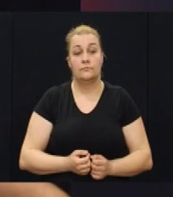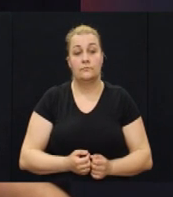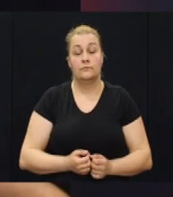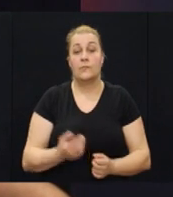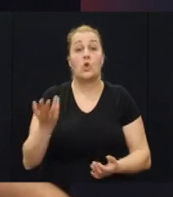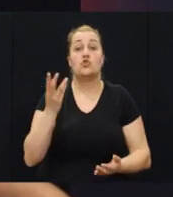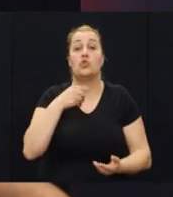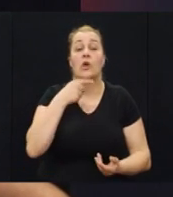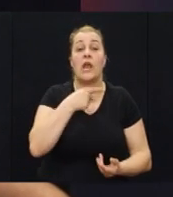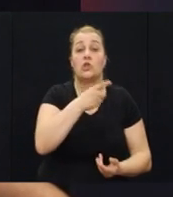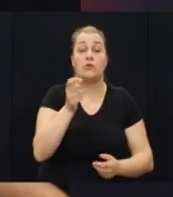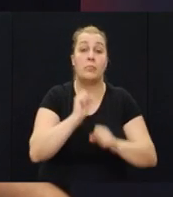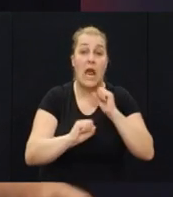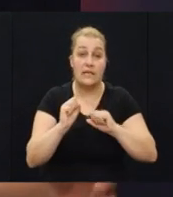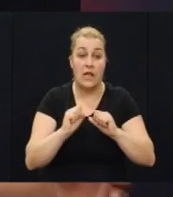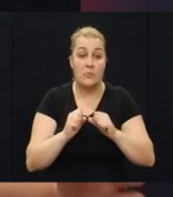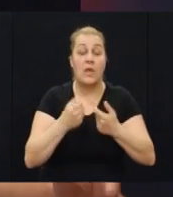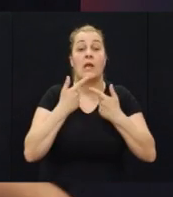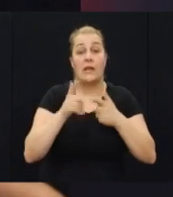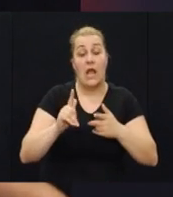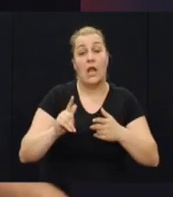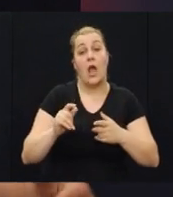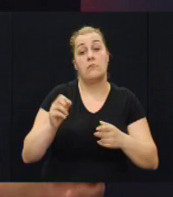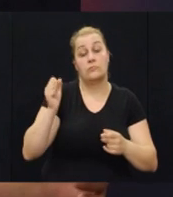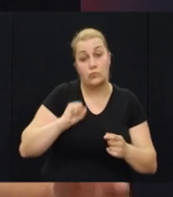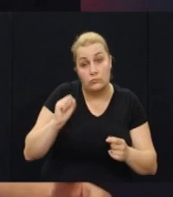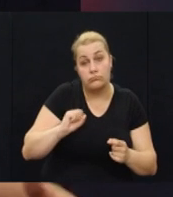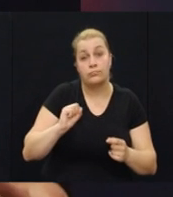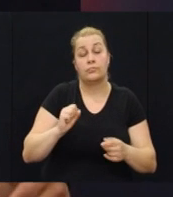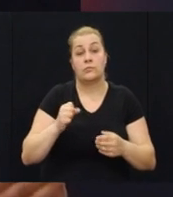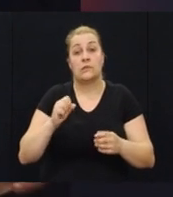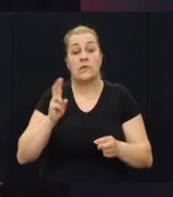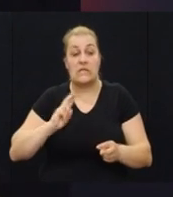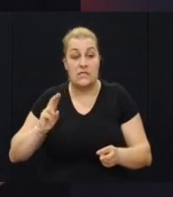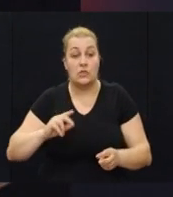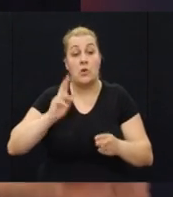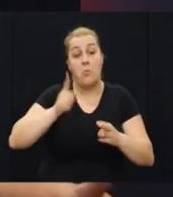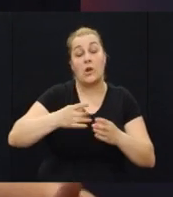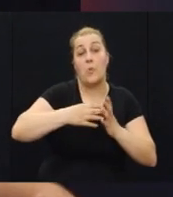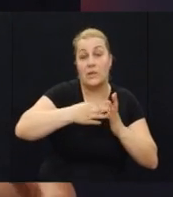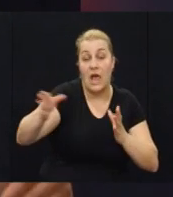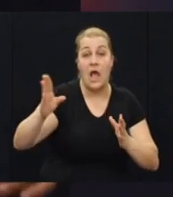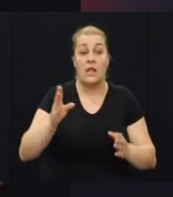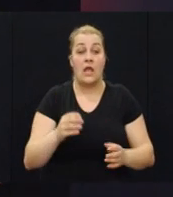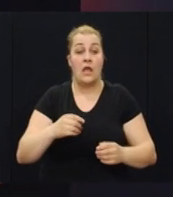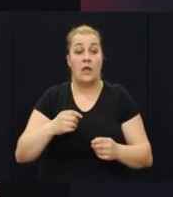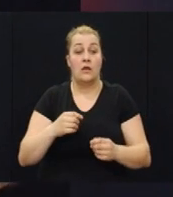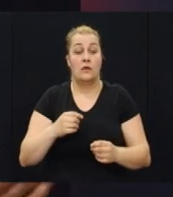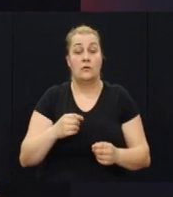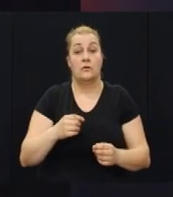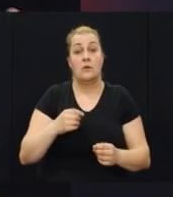šta reći braniteljima neka neka ustraju neka izdrže moramo i dalje gajit